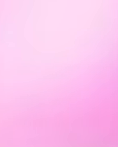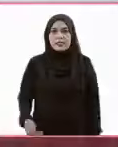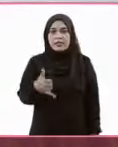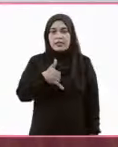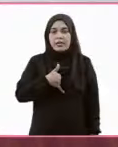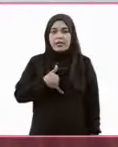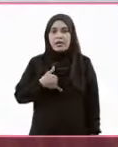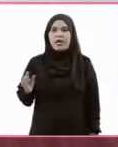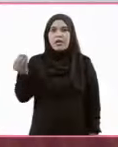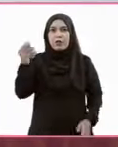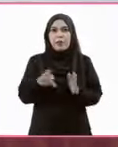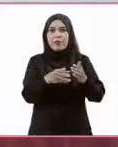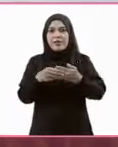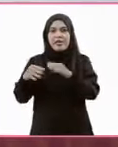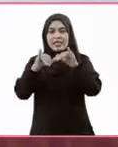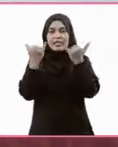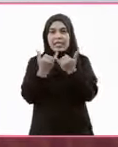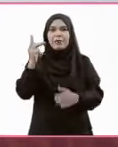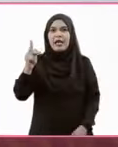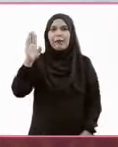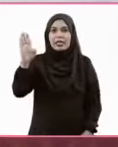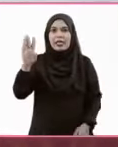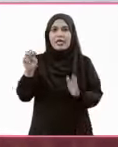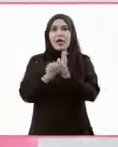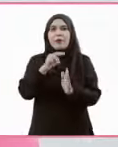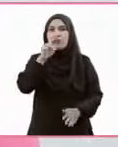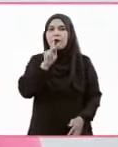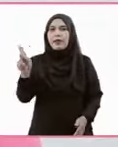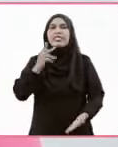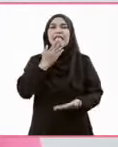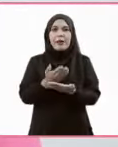Ketua Pembina Yayasan Kemala Bayangkari